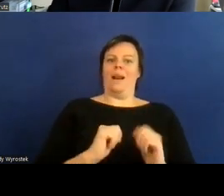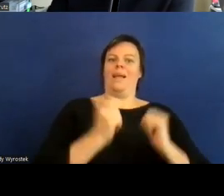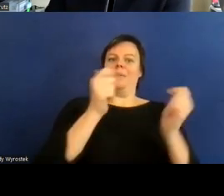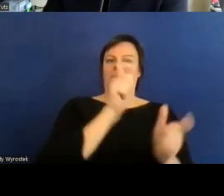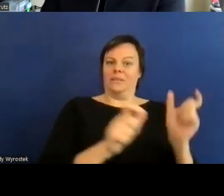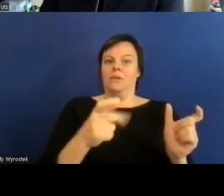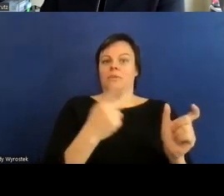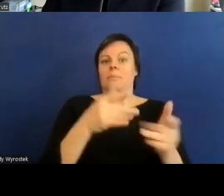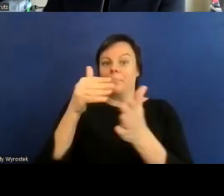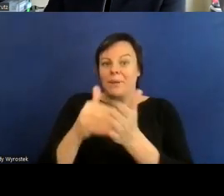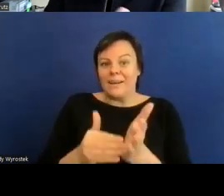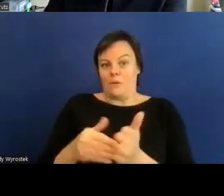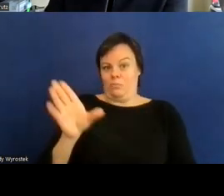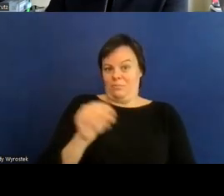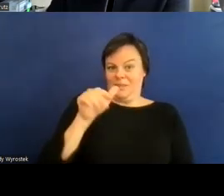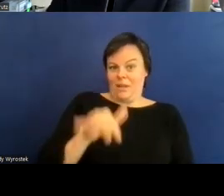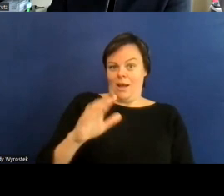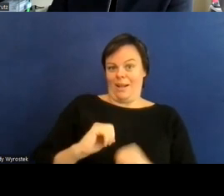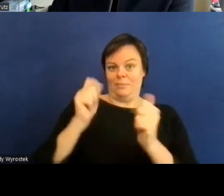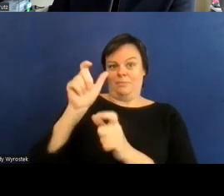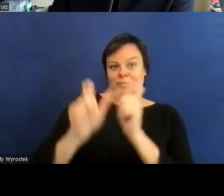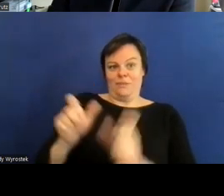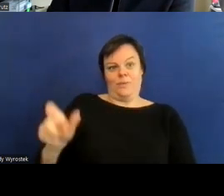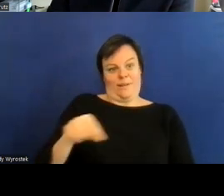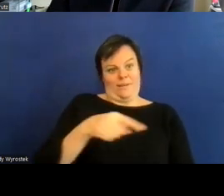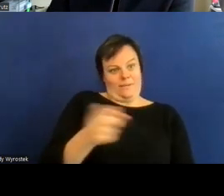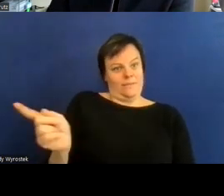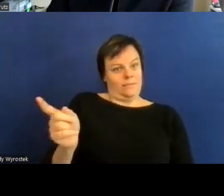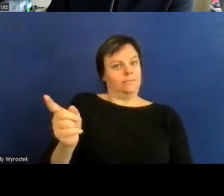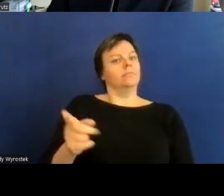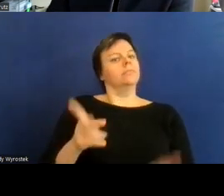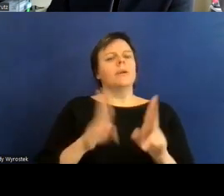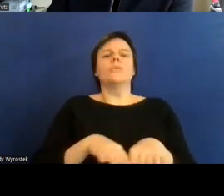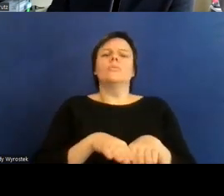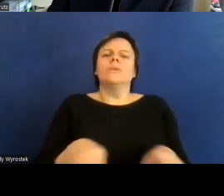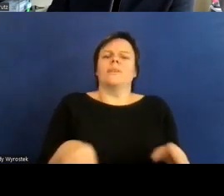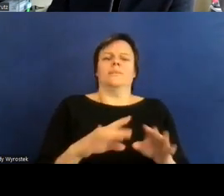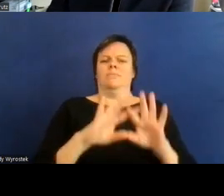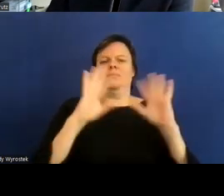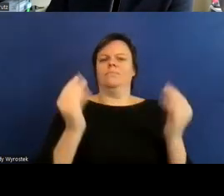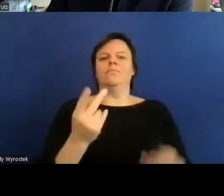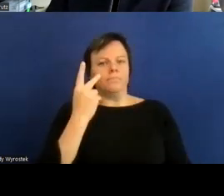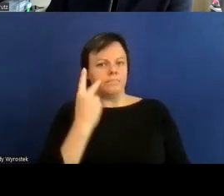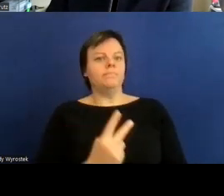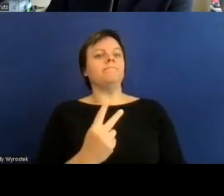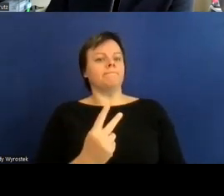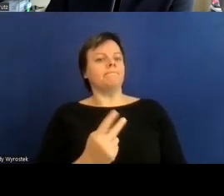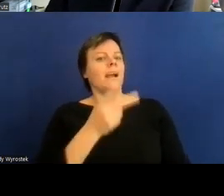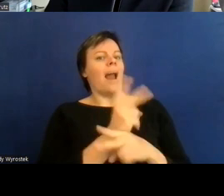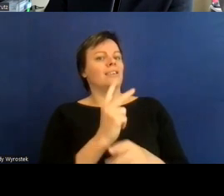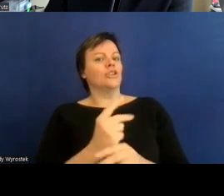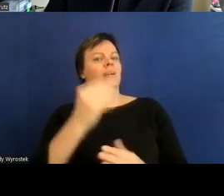aus dass natürlich also aus der klassischen design lehre ein universeller design prozess am anfang deutlich